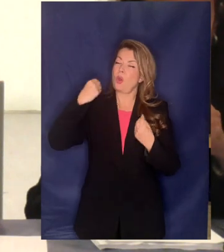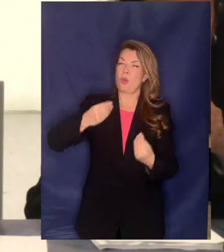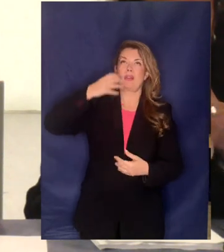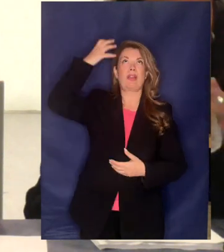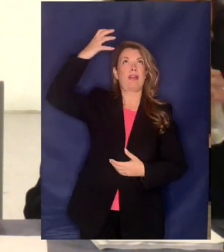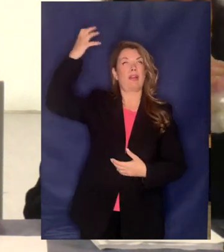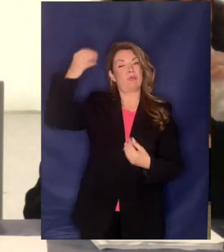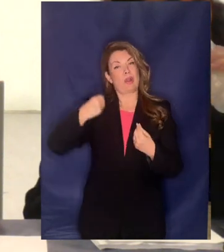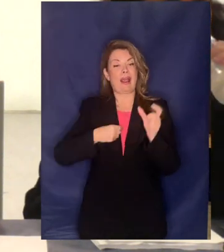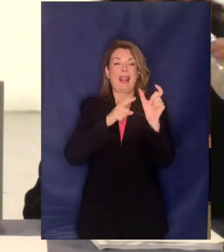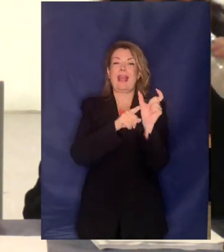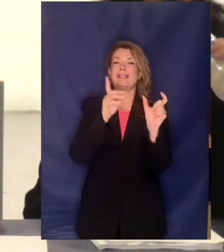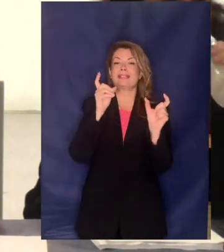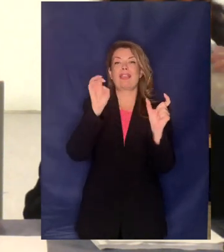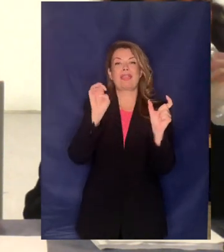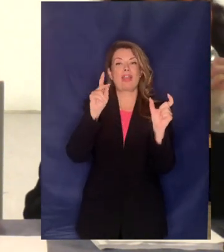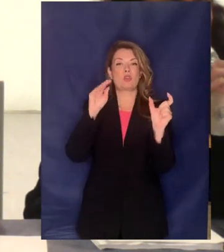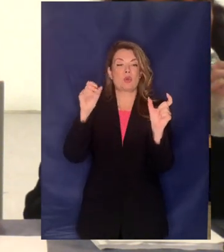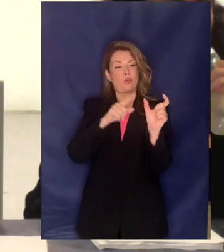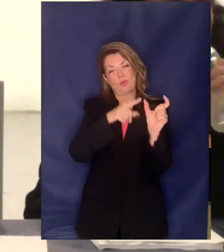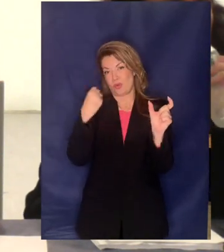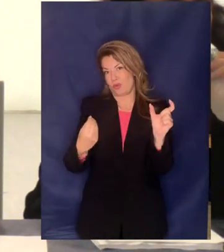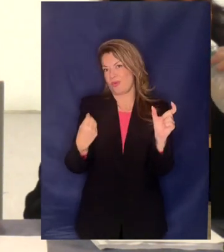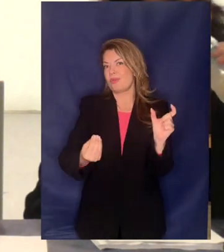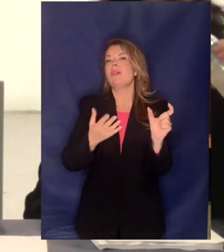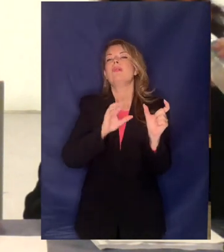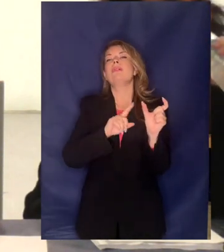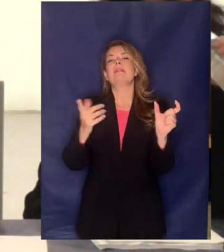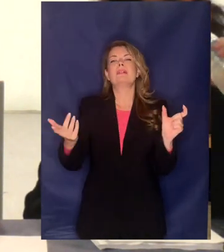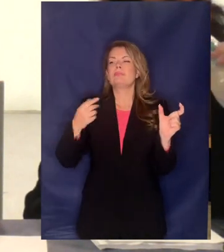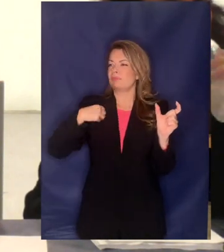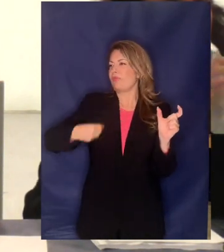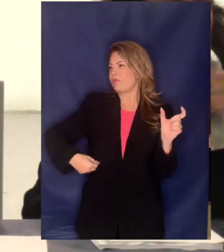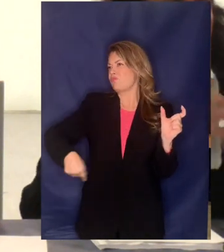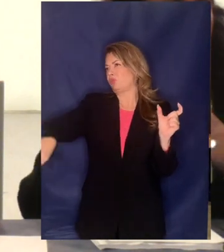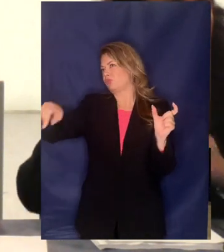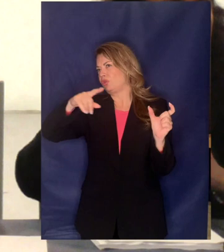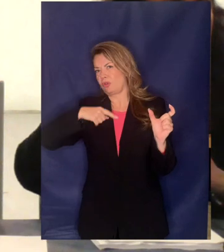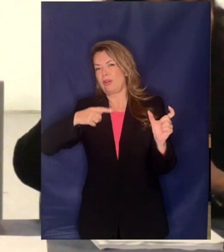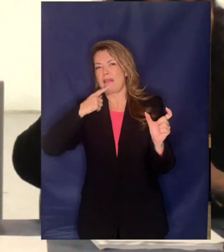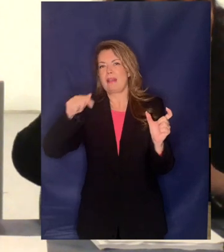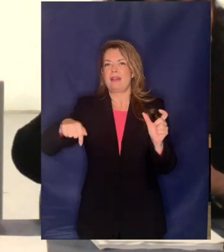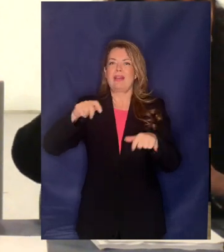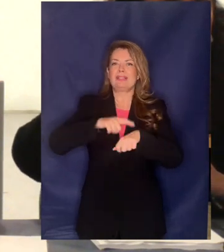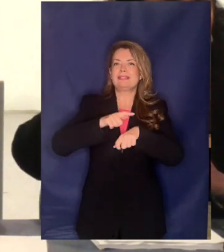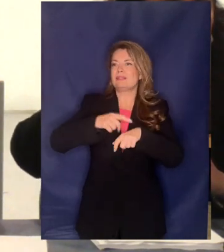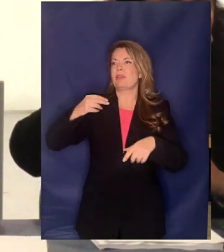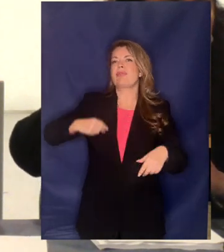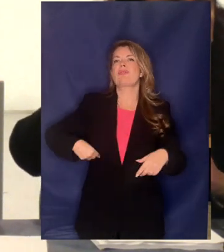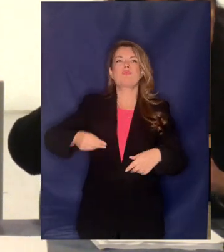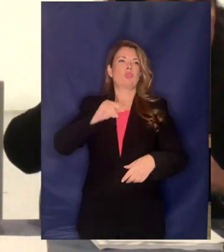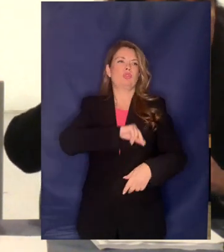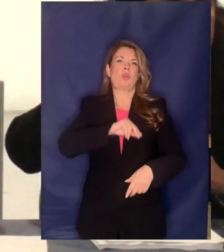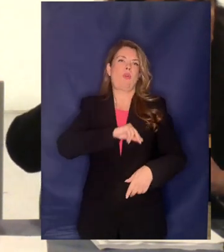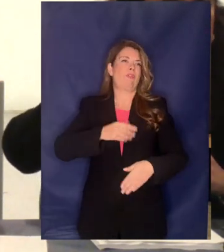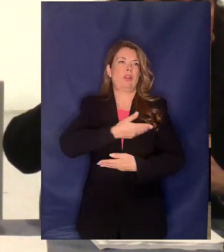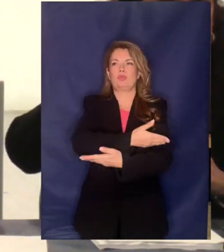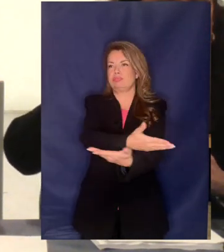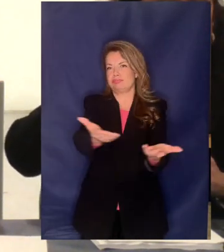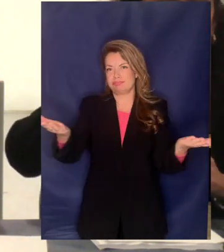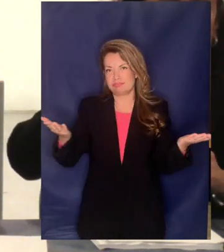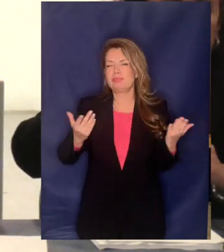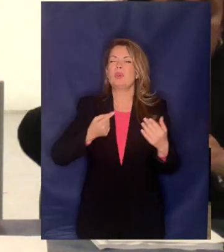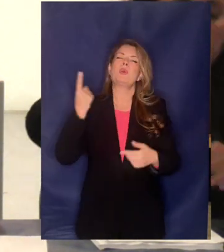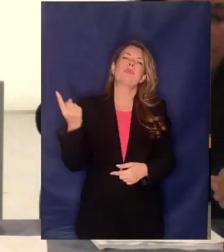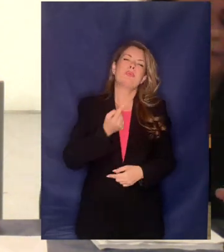έβιχο και γίνονται και δημόσιες τοποθετήσεις για τη δημόσια ωφέλεια πλέον πολύ συχνά